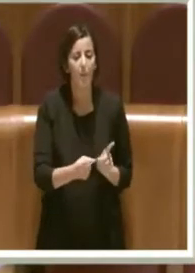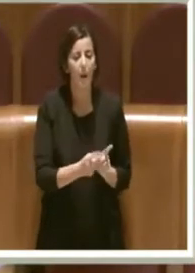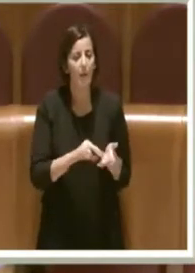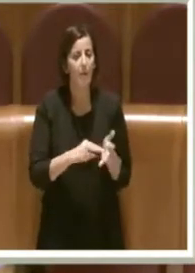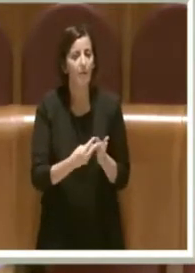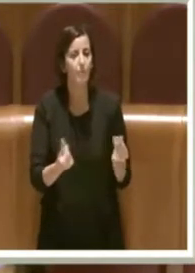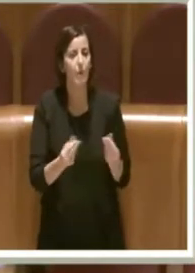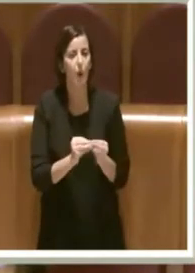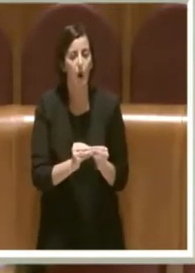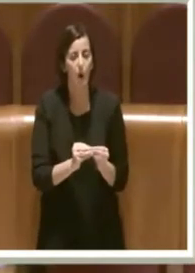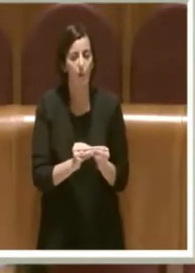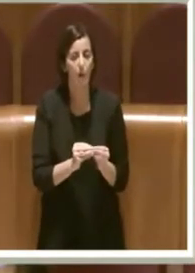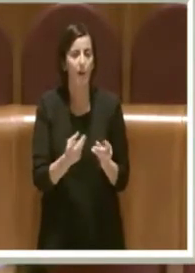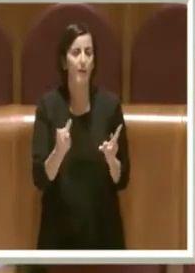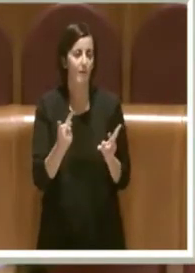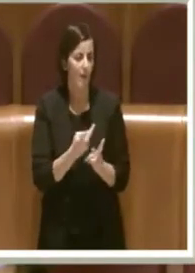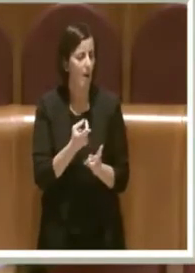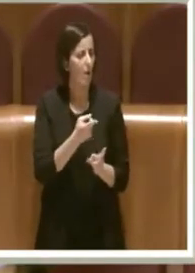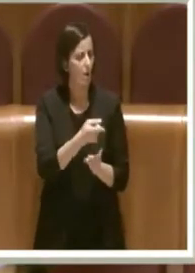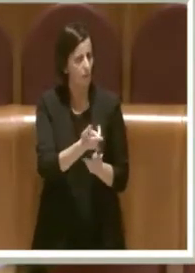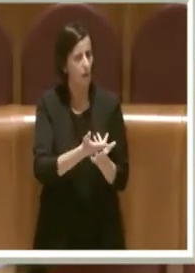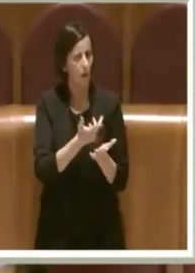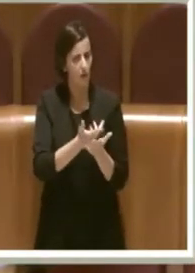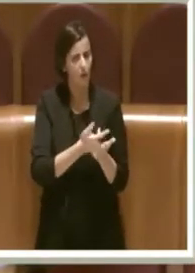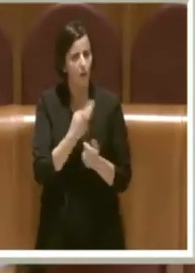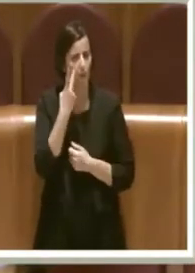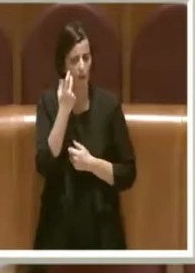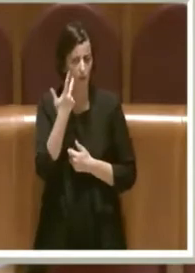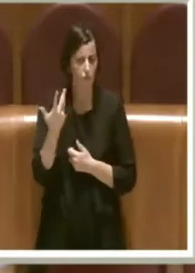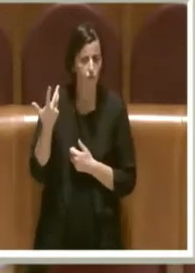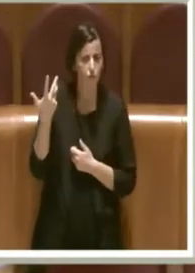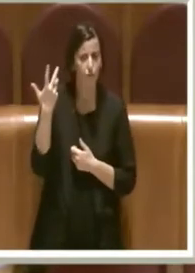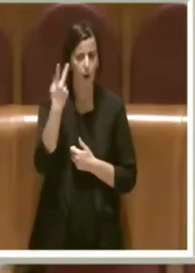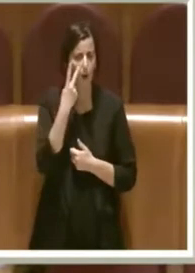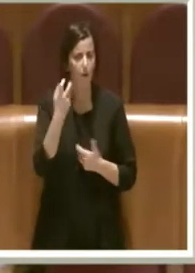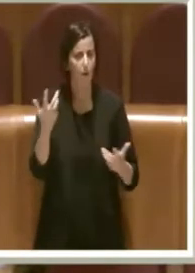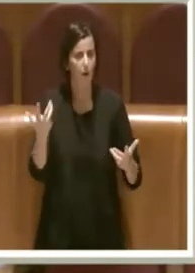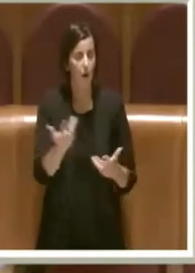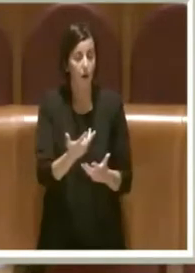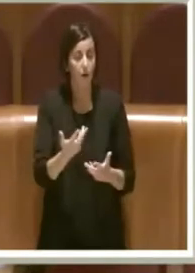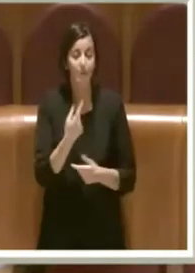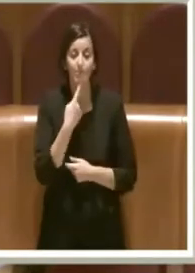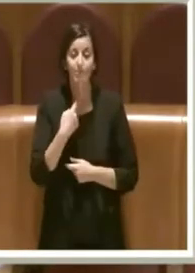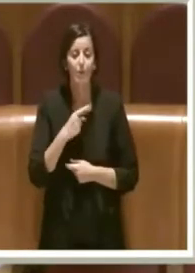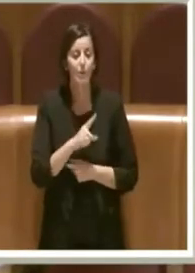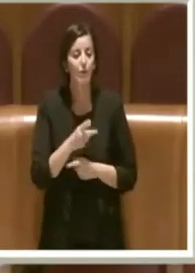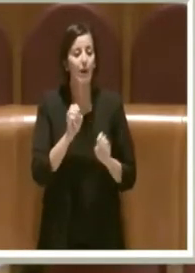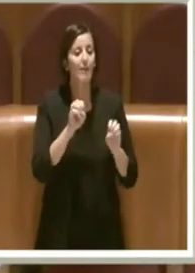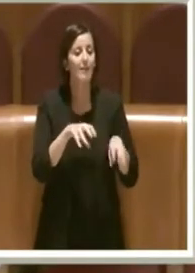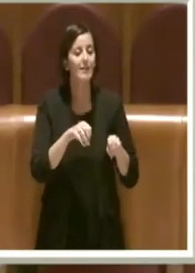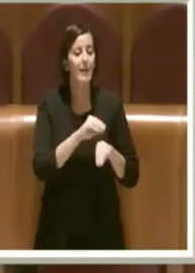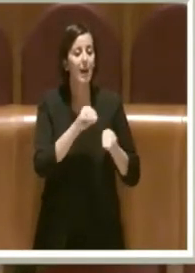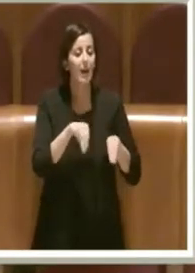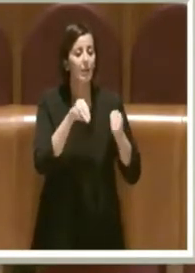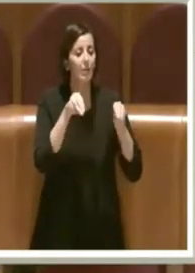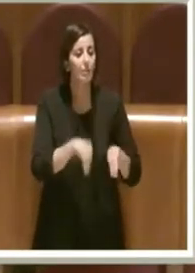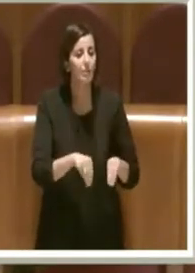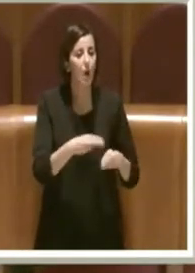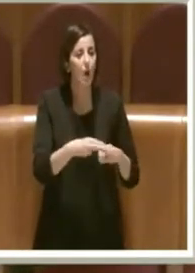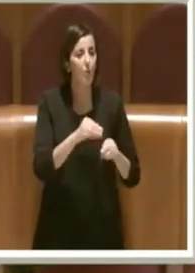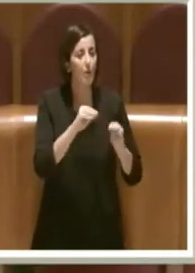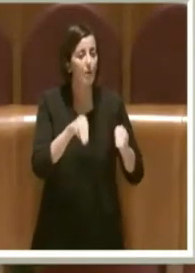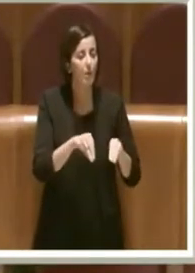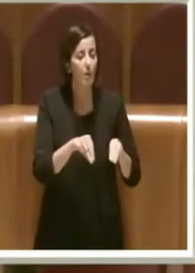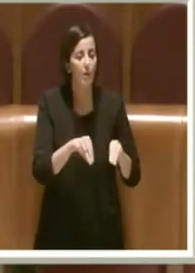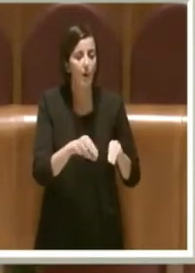ci ha raccontato giustamente quello che potranno trovare tra cinque anni i cittadini ma non ci dice dove vuole fare una discarica a Roma. E io